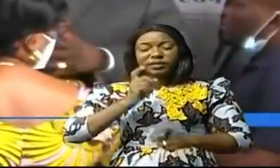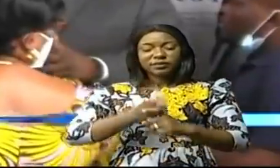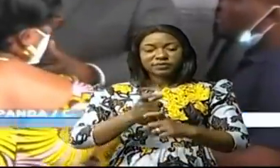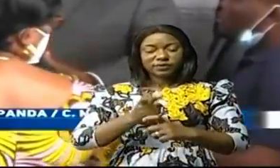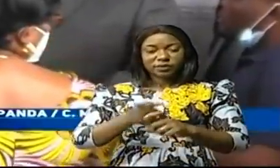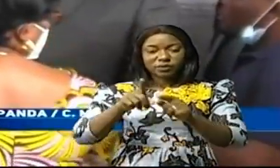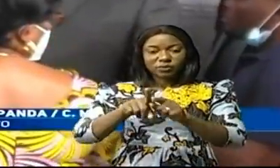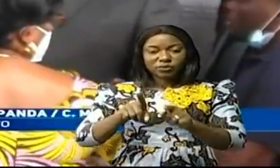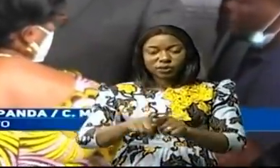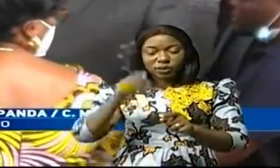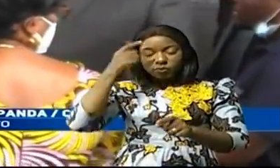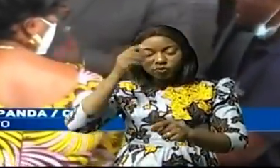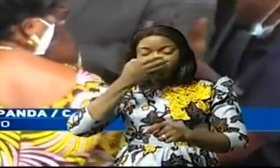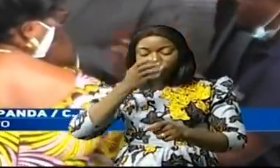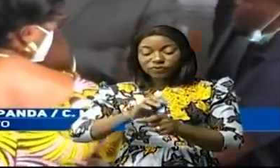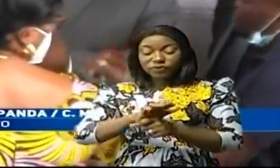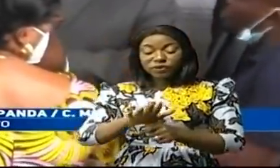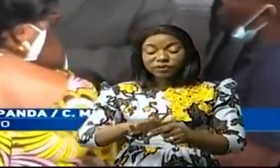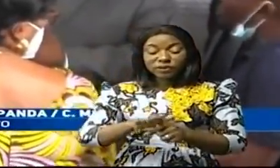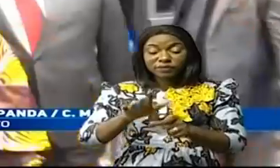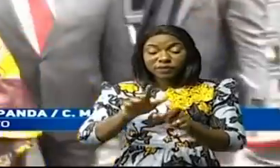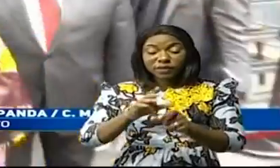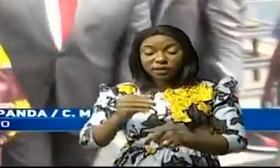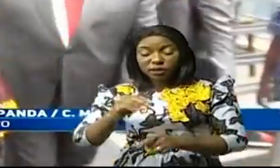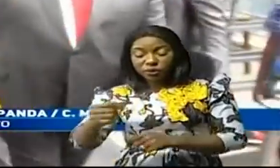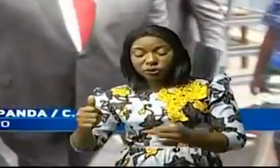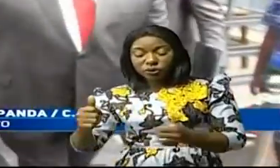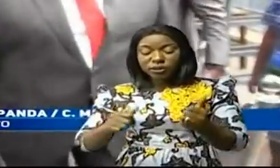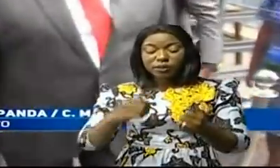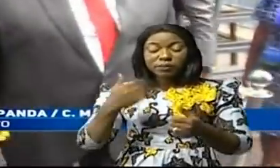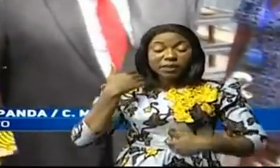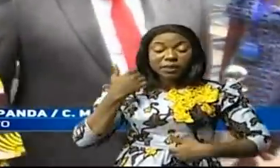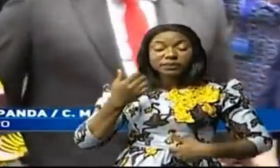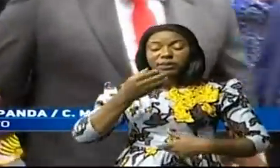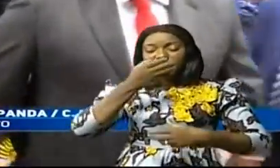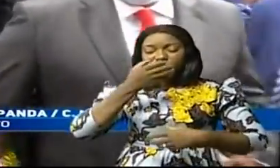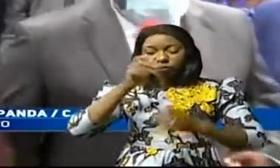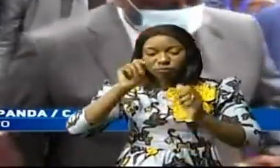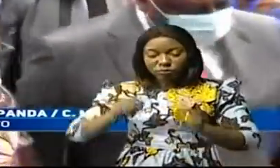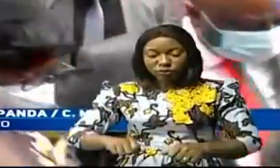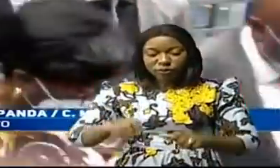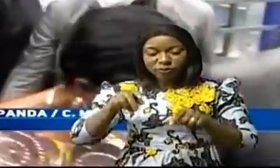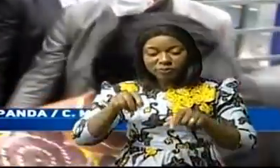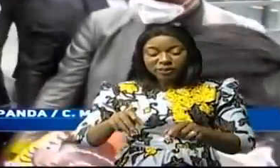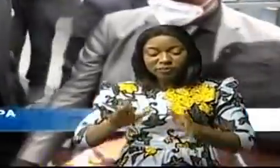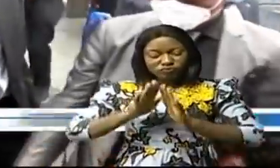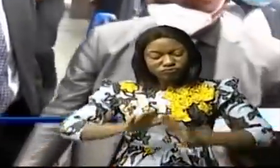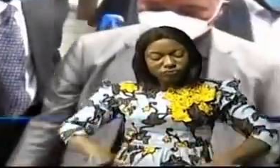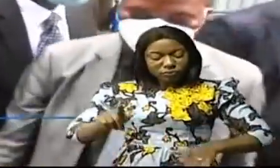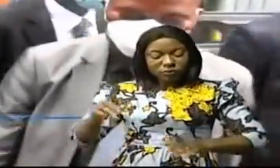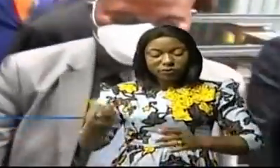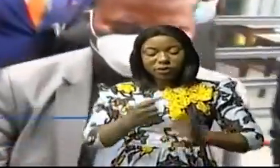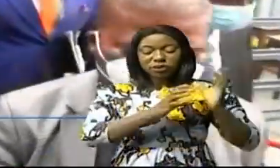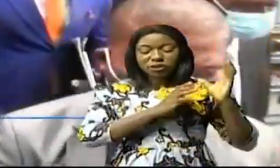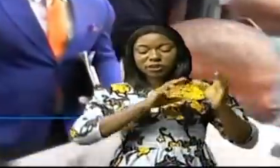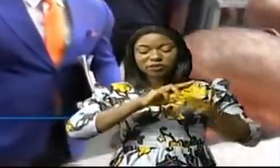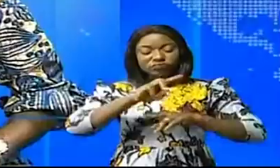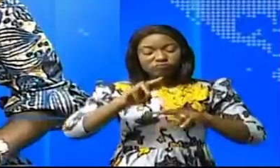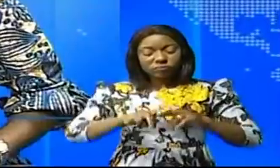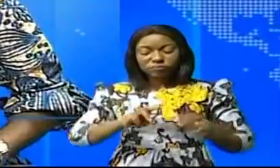due au Covid-19 et autres maladies respiratoires peuvent désormais être pris en charge correctement.